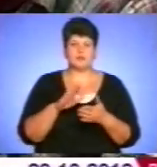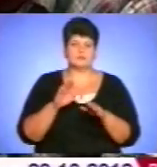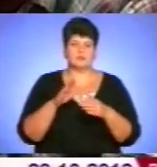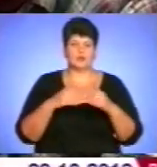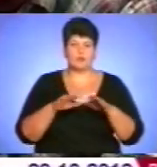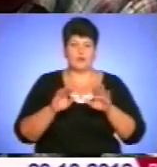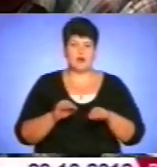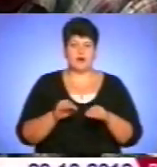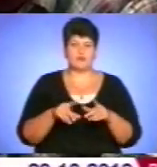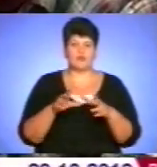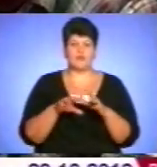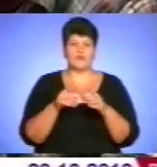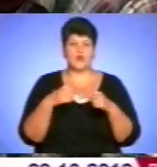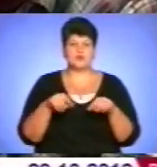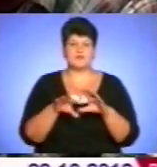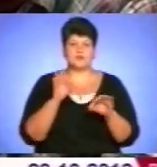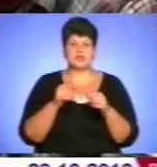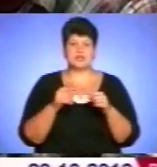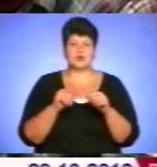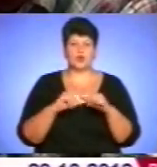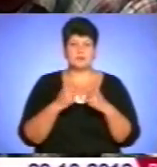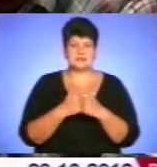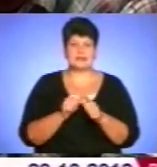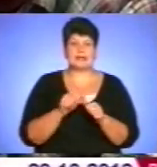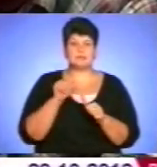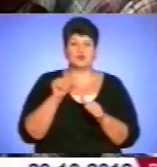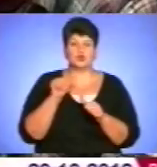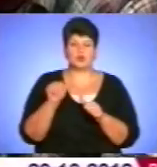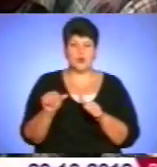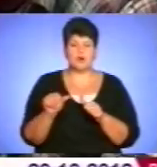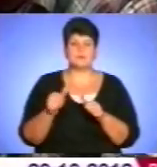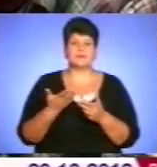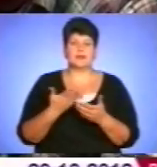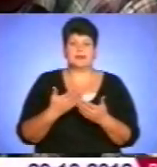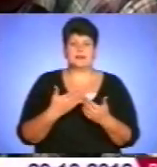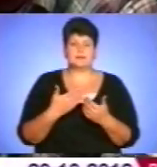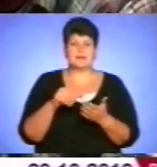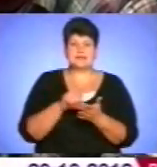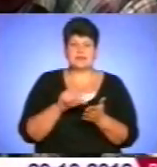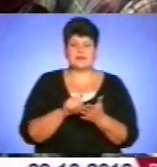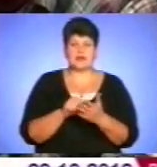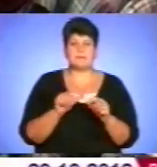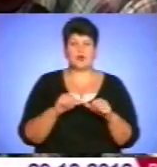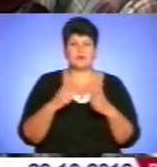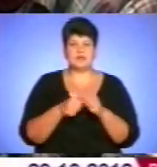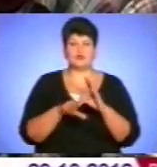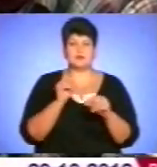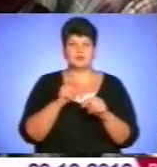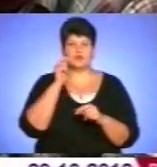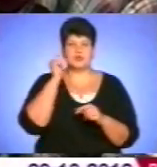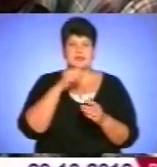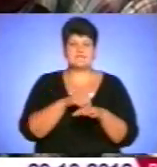в окружній виборчій комісії. Крім того, представниками комітету виборців України